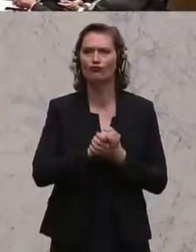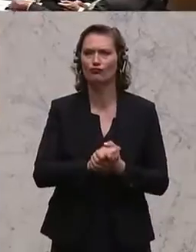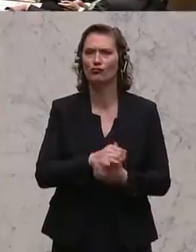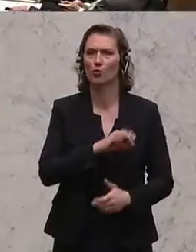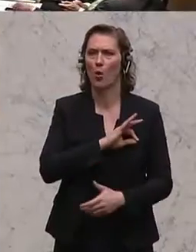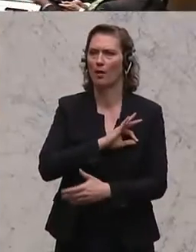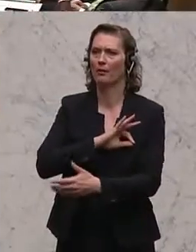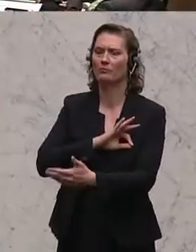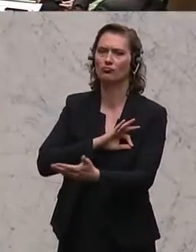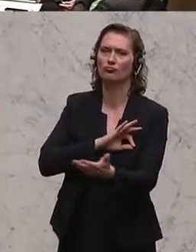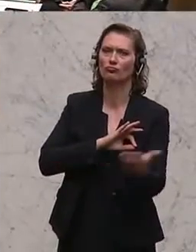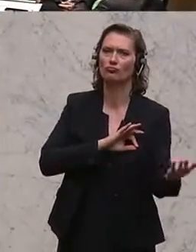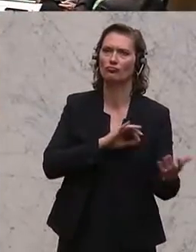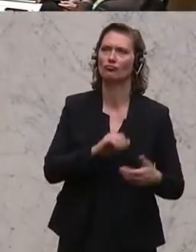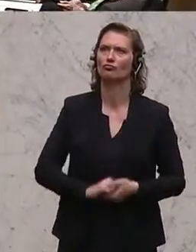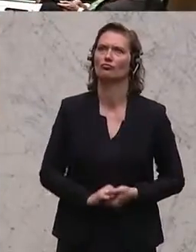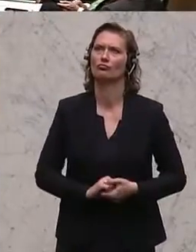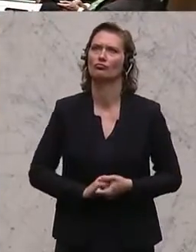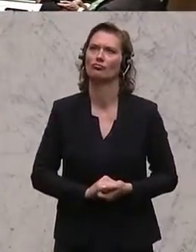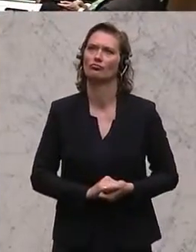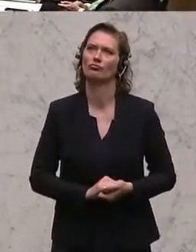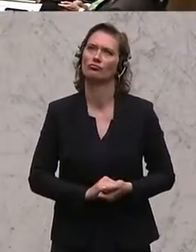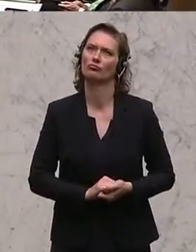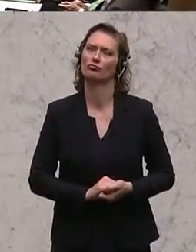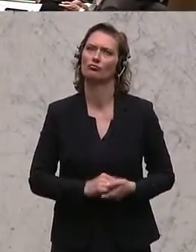Am Wort Elmar Mayer, Rechnungshof-Sprecher der SPÖ.